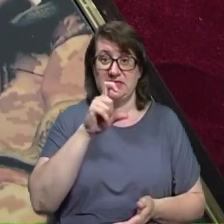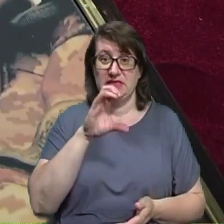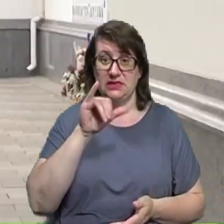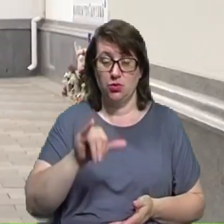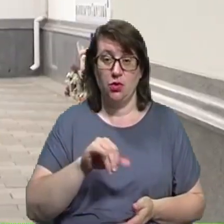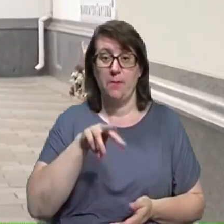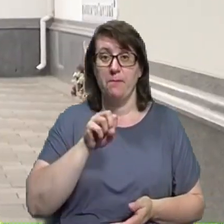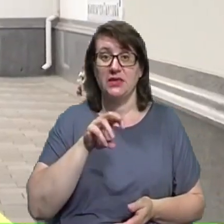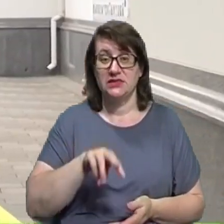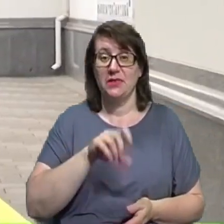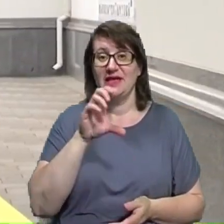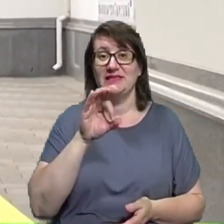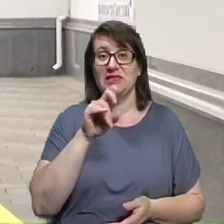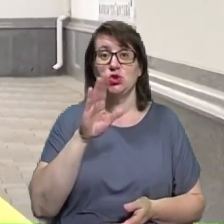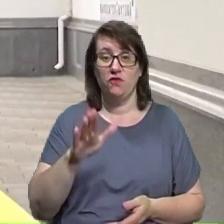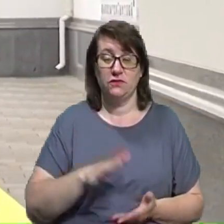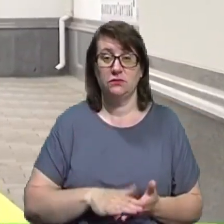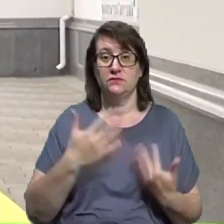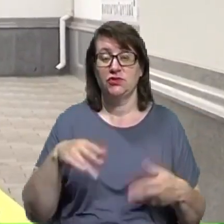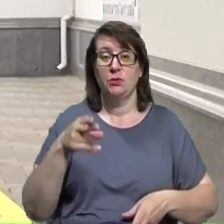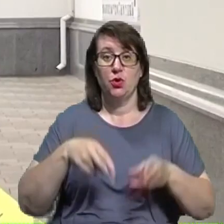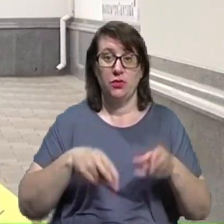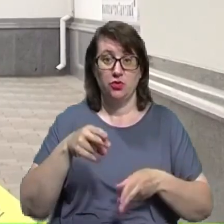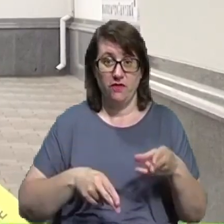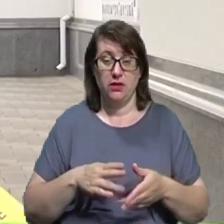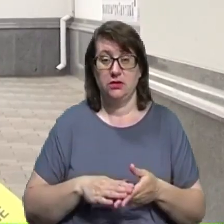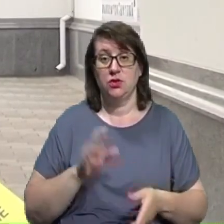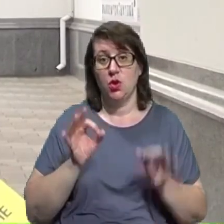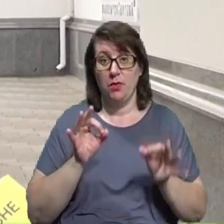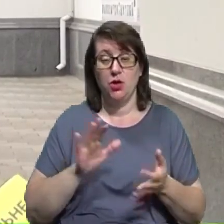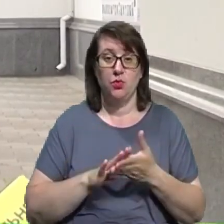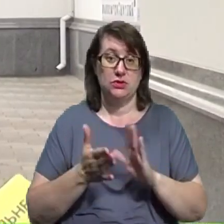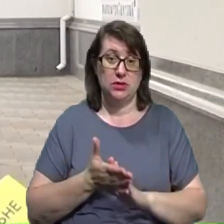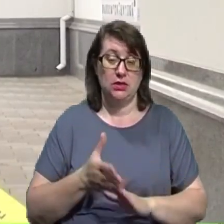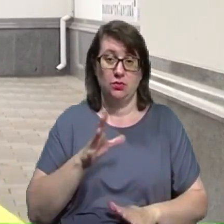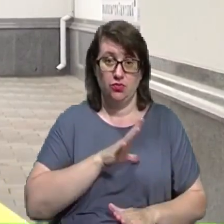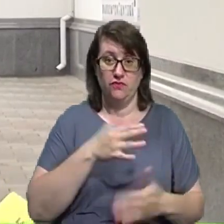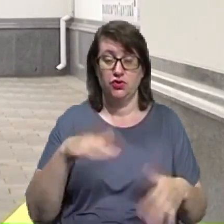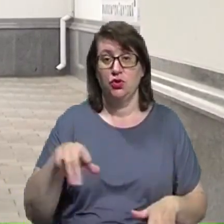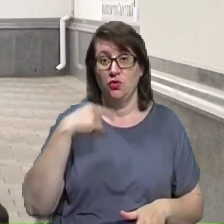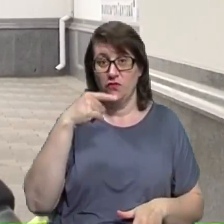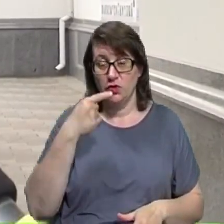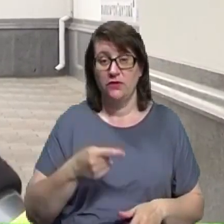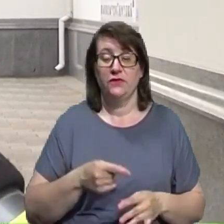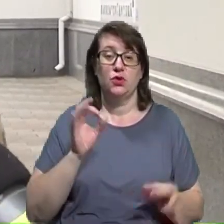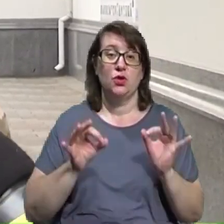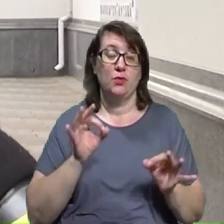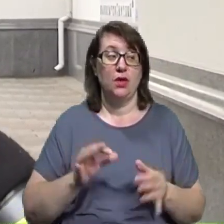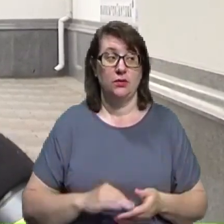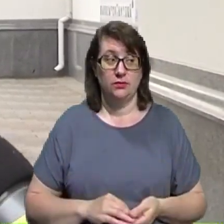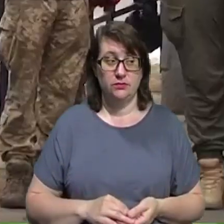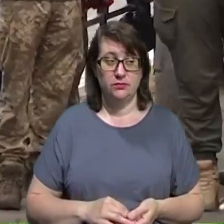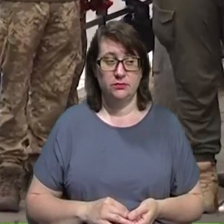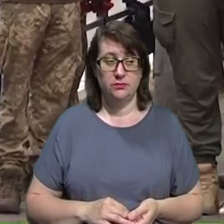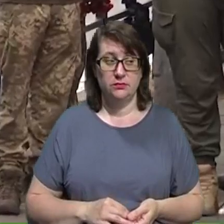Сизовим. Вже прооперували. Він в нормальному стані, він вже говорив, нормально говорив. Хлопці